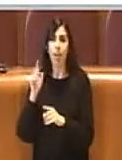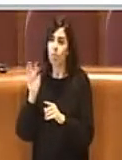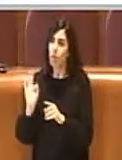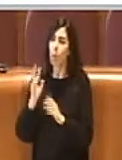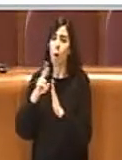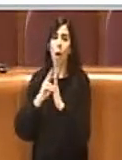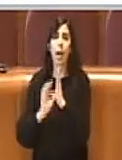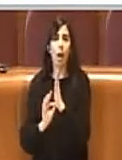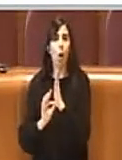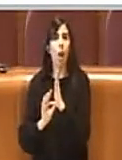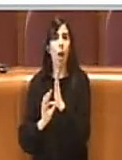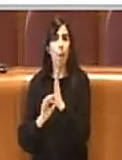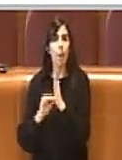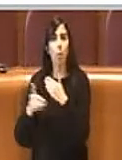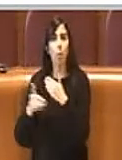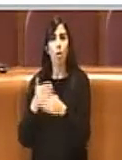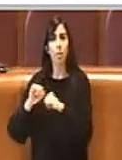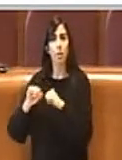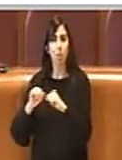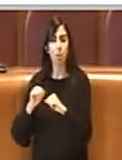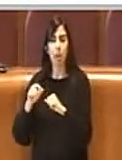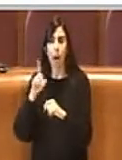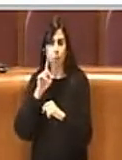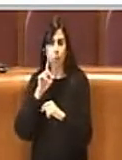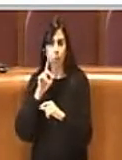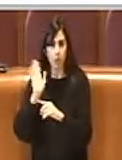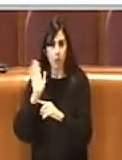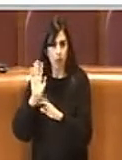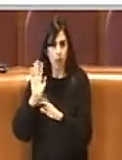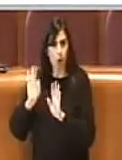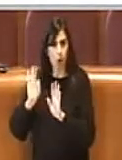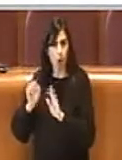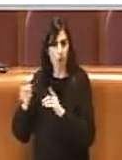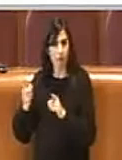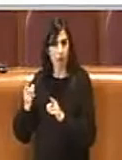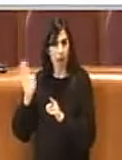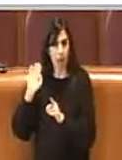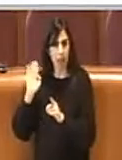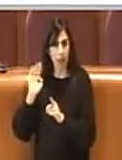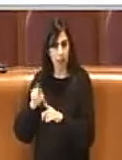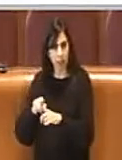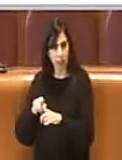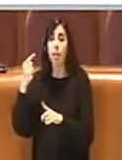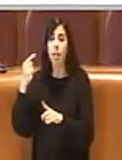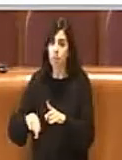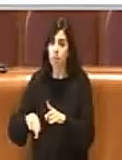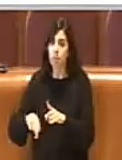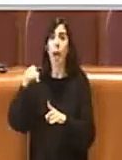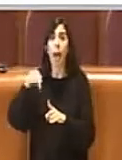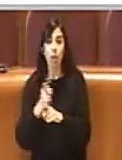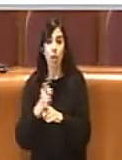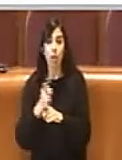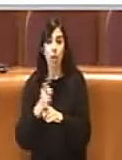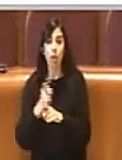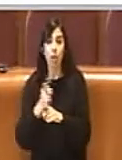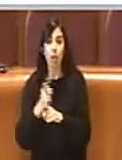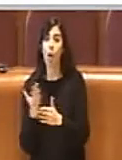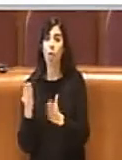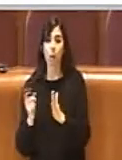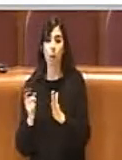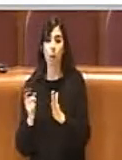dei procedimenti amministrativi che ancora degli anni novanta se non erro quelli che poi saranno effettivamente queste novità.